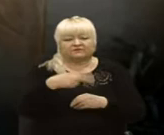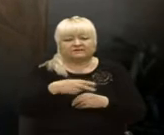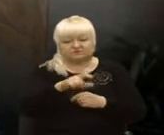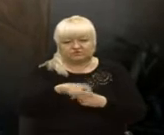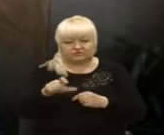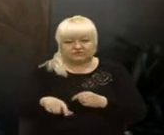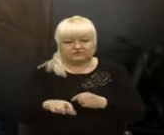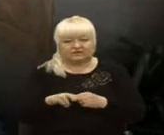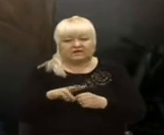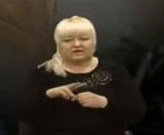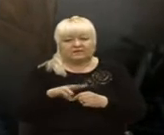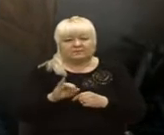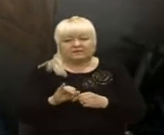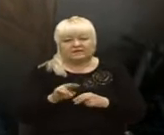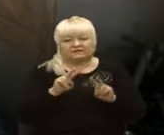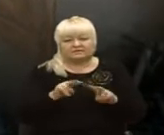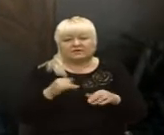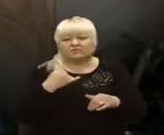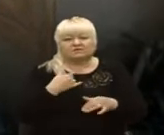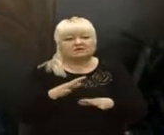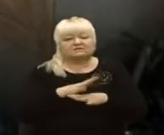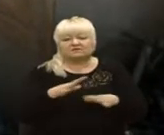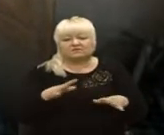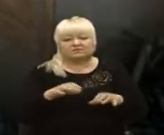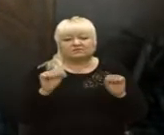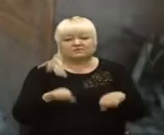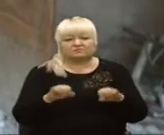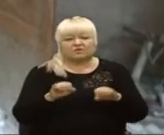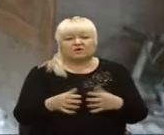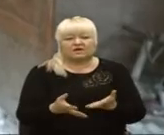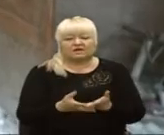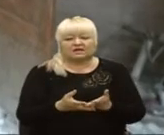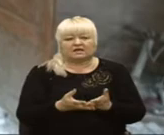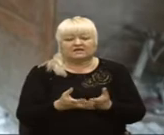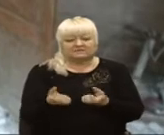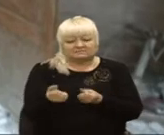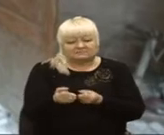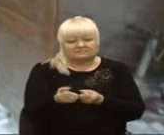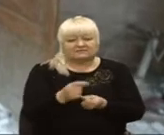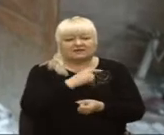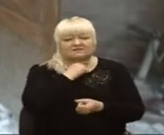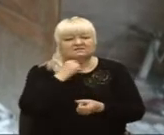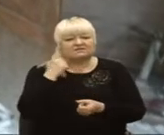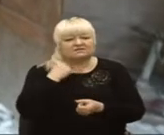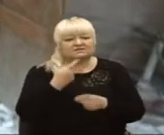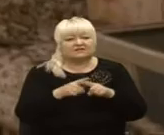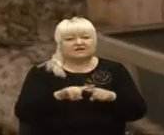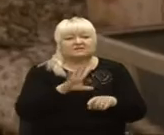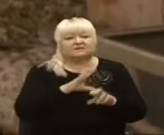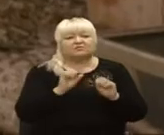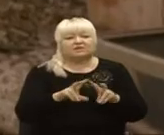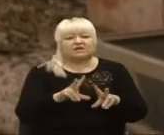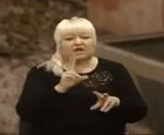Ну і ми тримали, в нас не було змоги втримати священника, тому що була дочерна, якби церква.